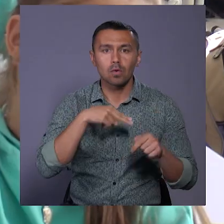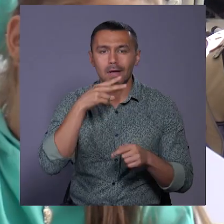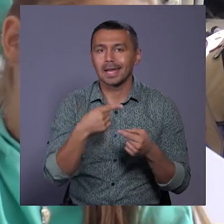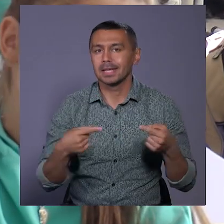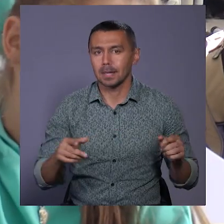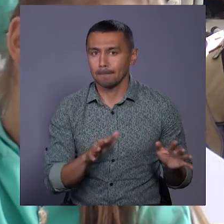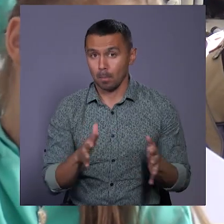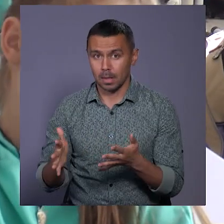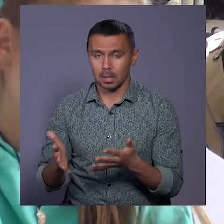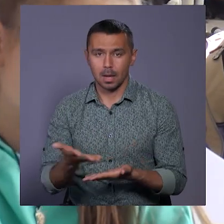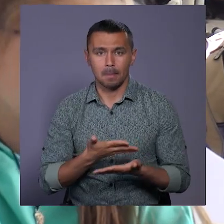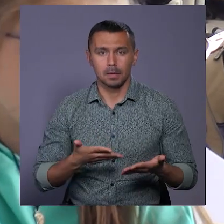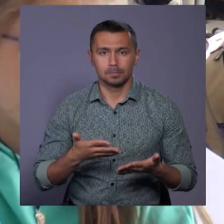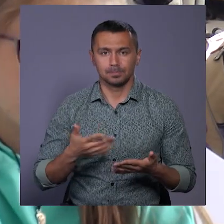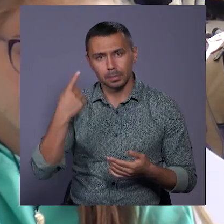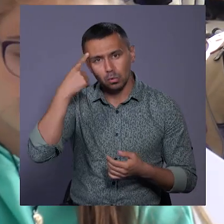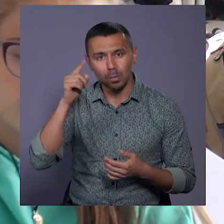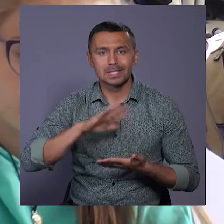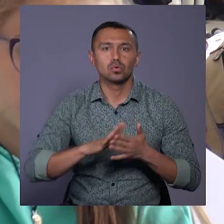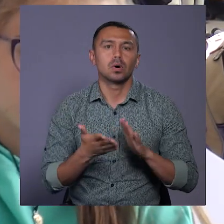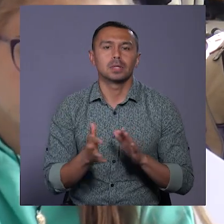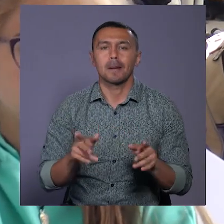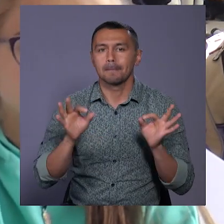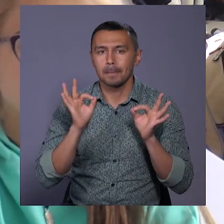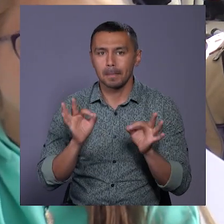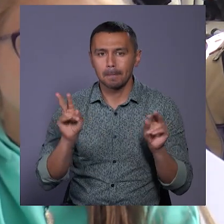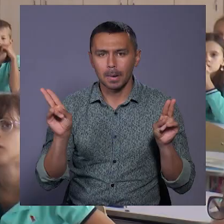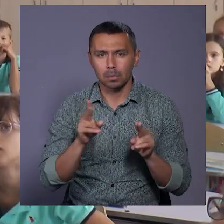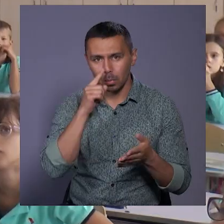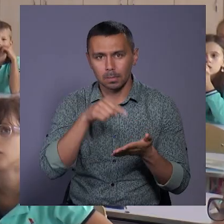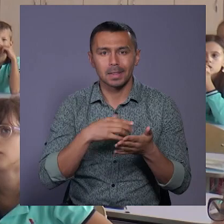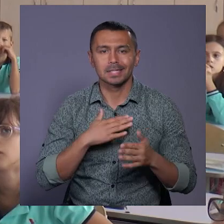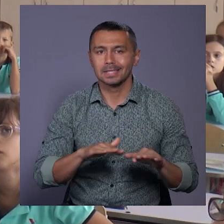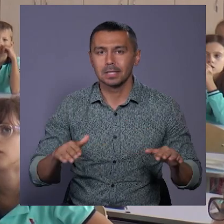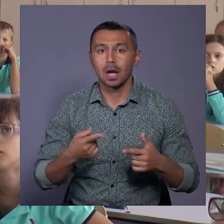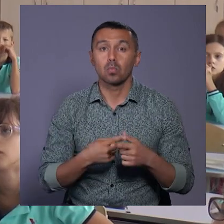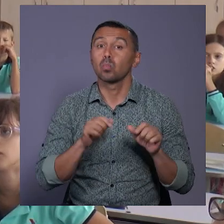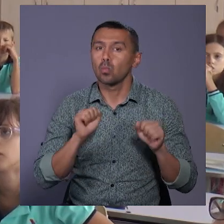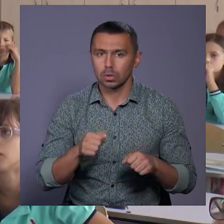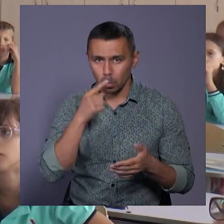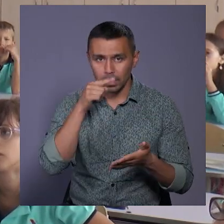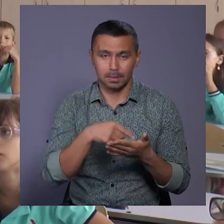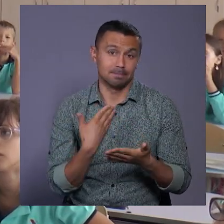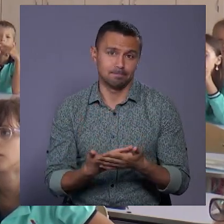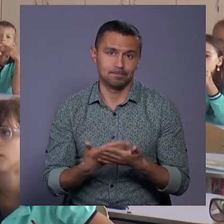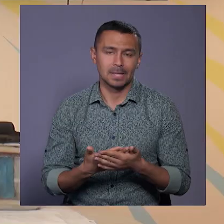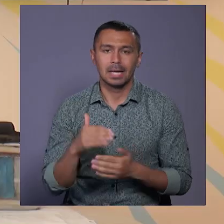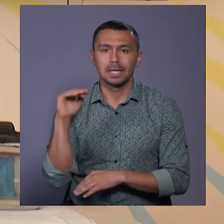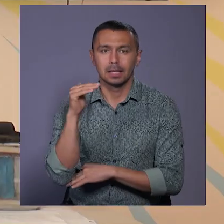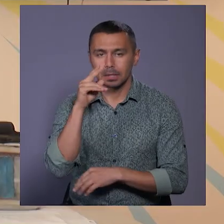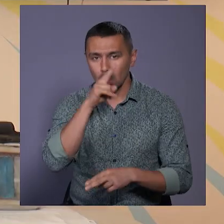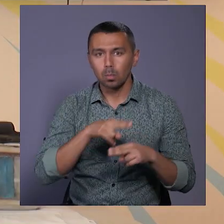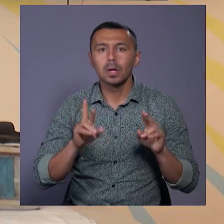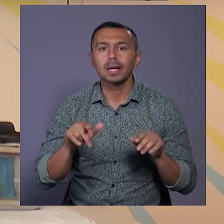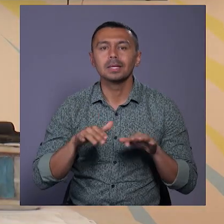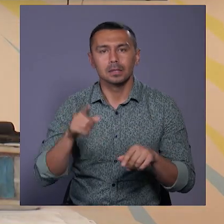на різні моменти. Ми моделюємо ситуації, в які, як правило, потрапляють наші діти або можуть потрапити. До прикладу, дитина загубилась.